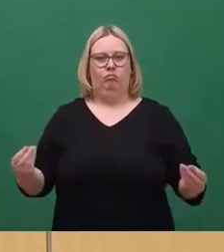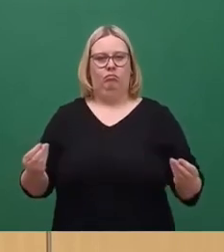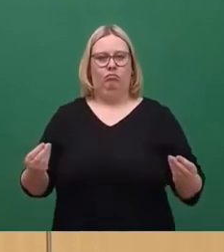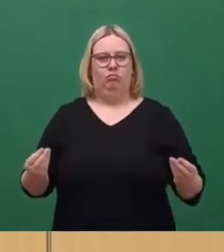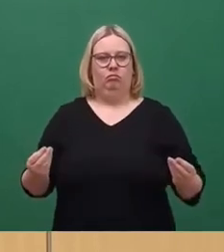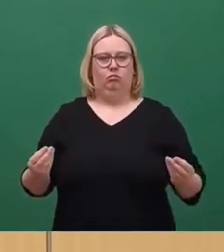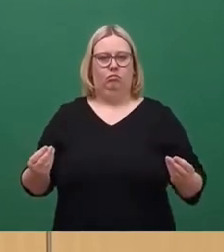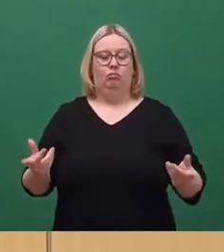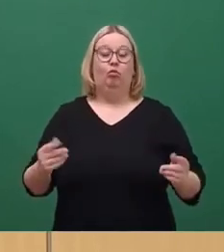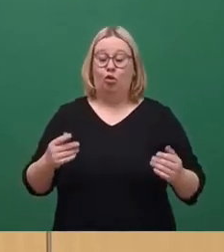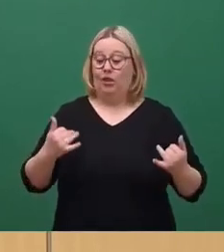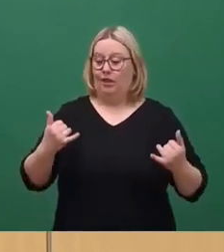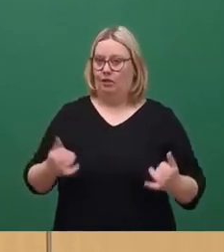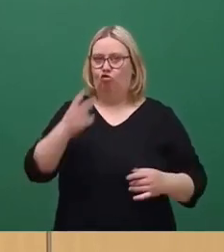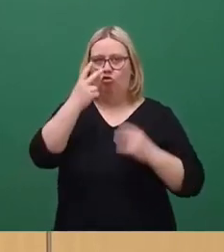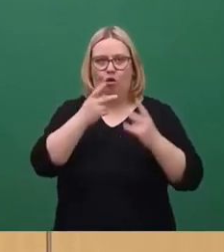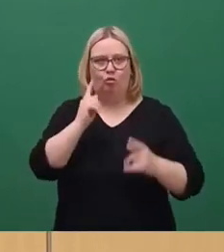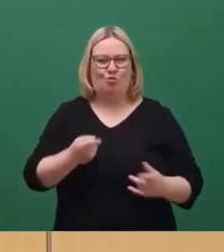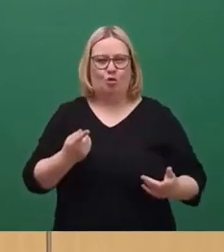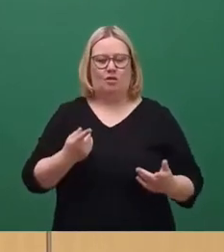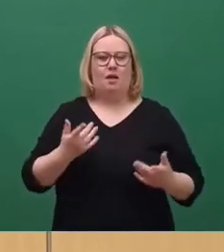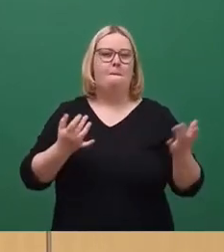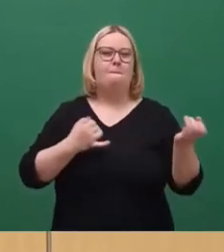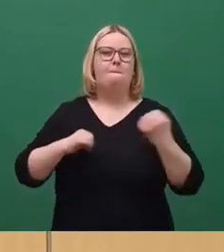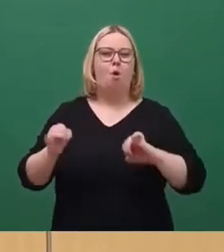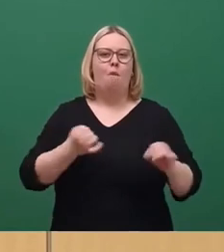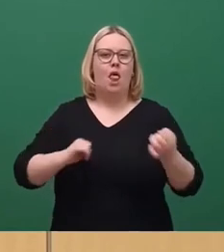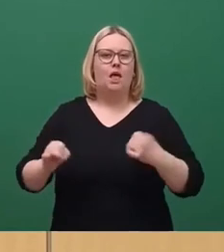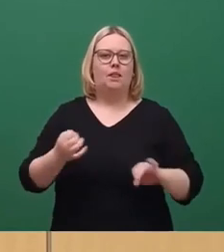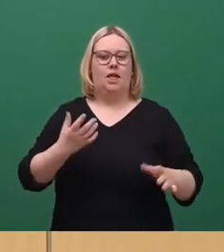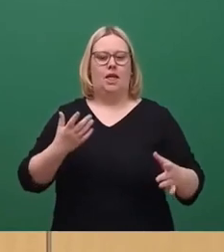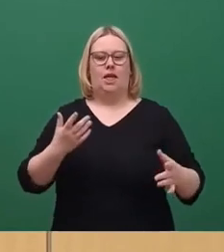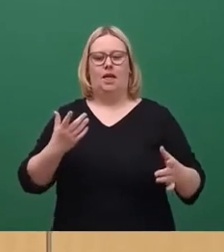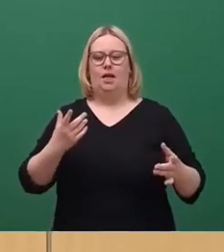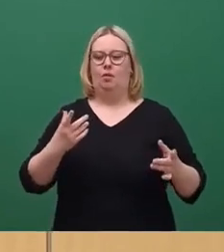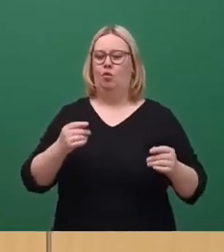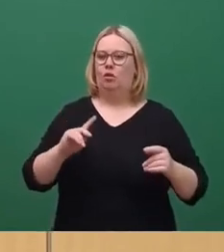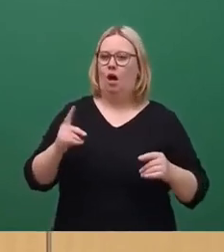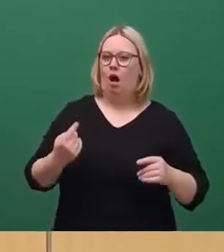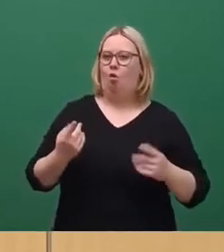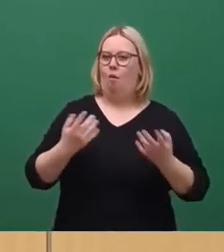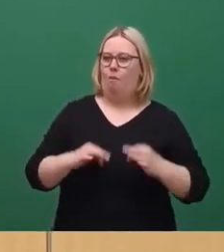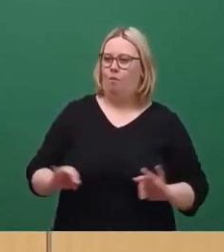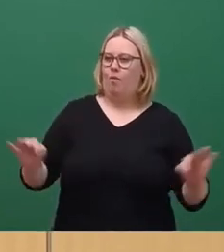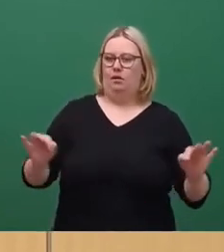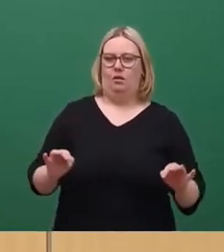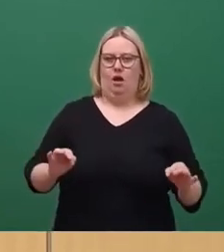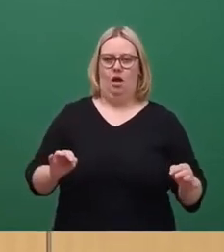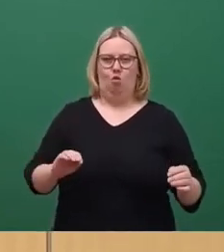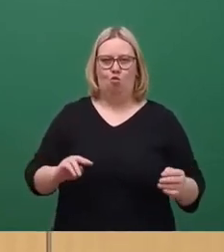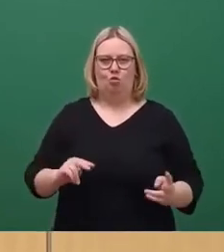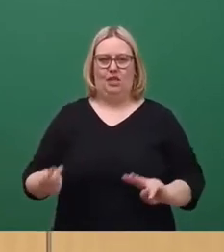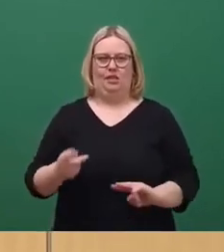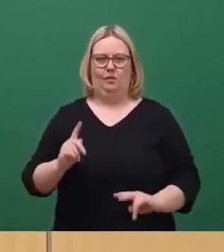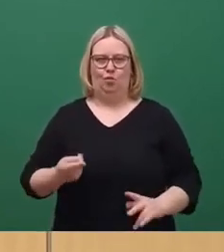wir müssen also gucken, dass wir die Mobilität, dass wir die anders, dass wir sie besser hinkriegen. Wir brauchen demnach